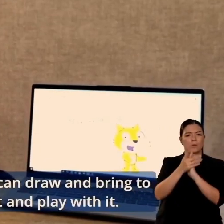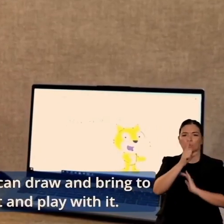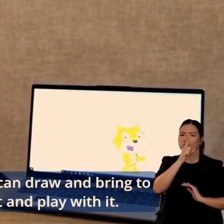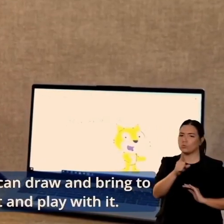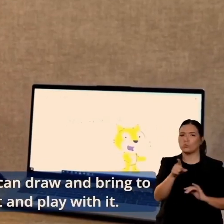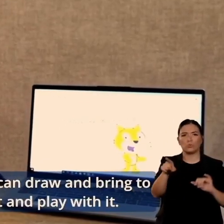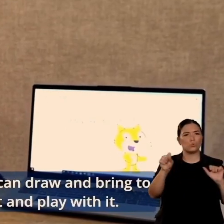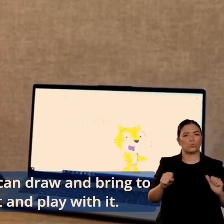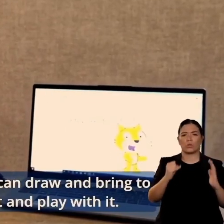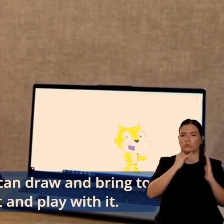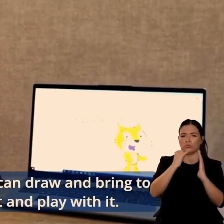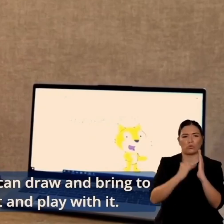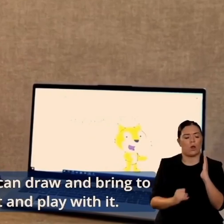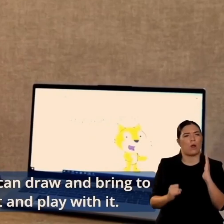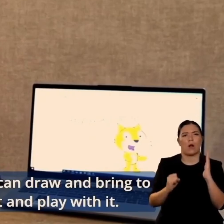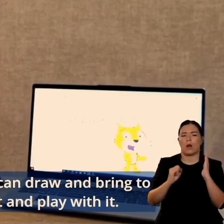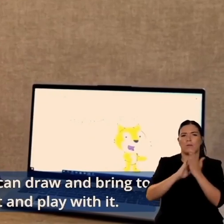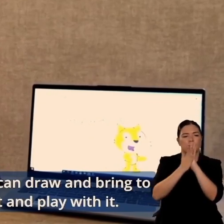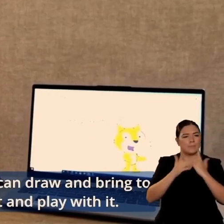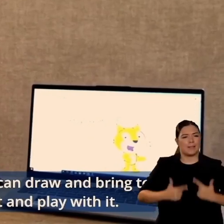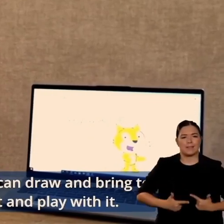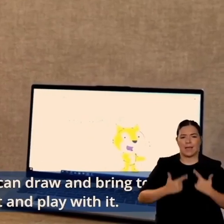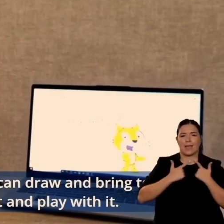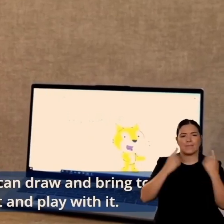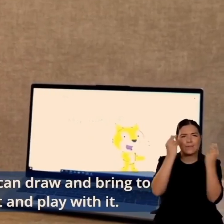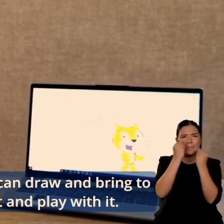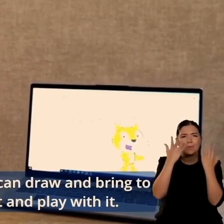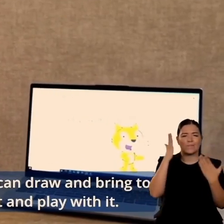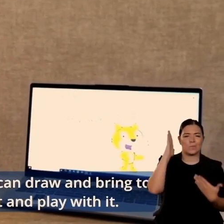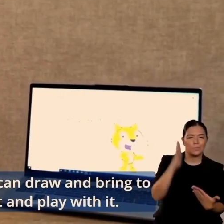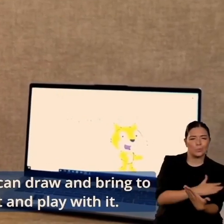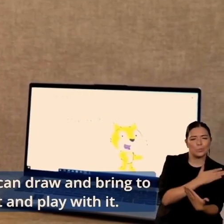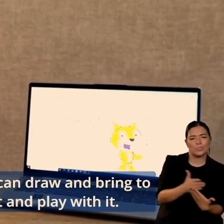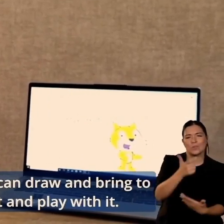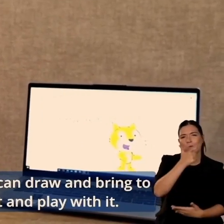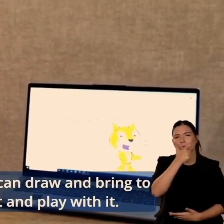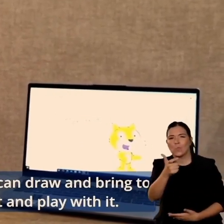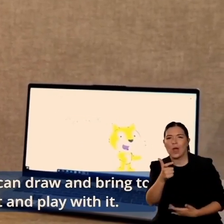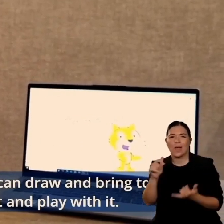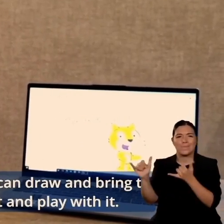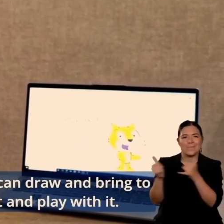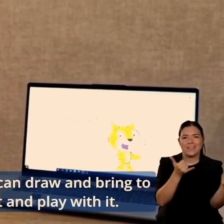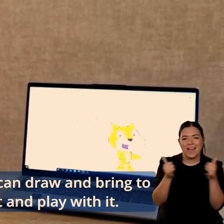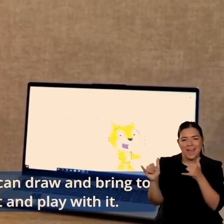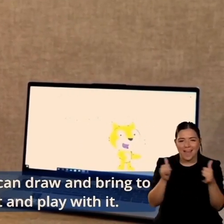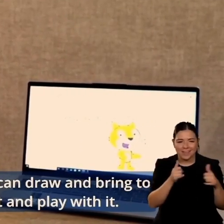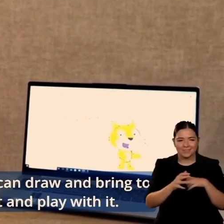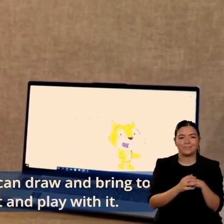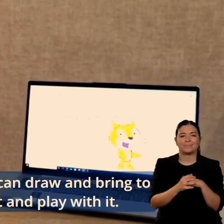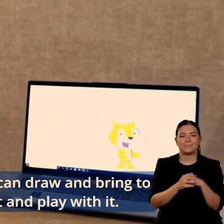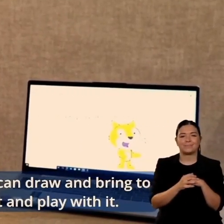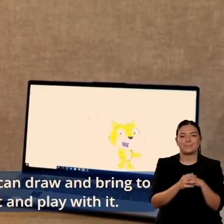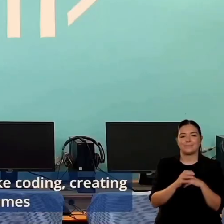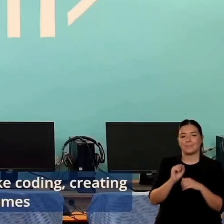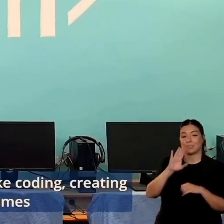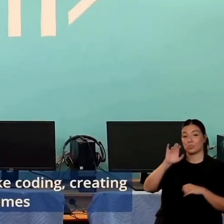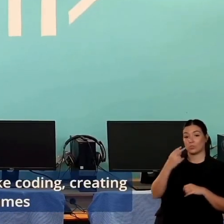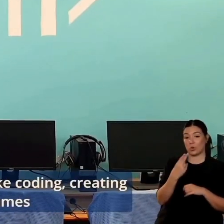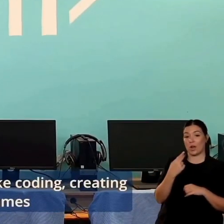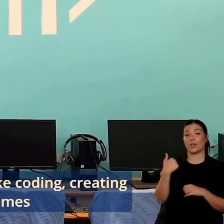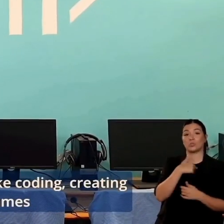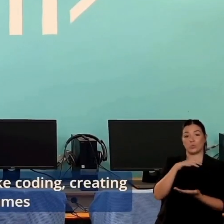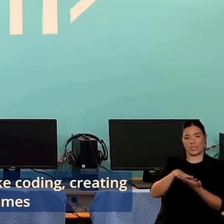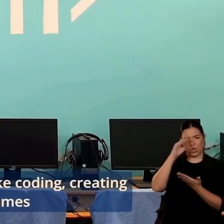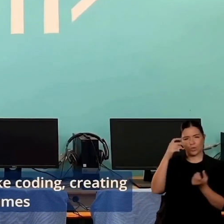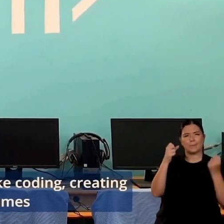imparato molte cose come utilizzare codici, imparare a fare diapositive e creare anche giochi. Quindi grazie